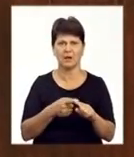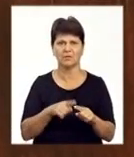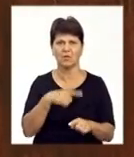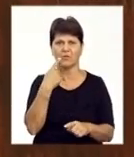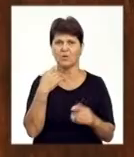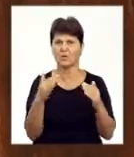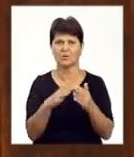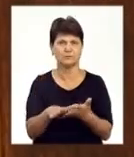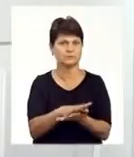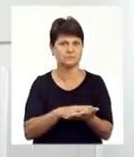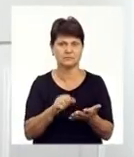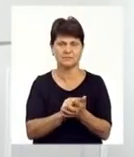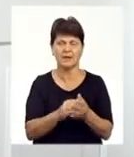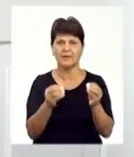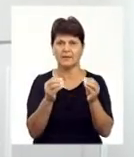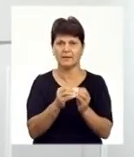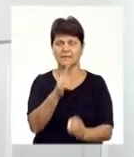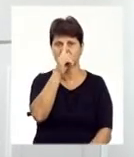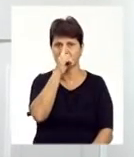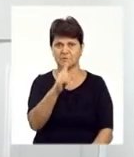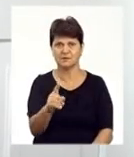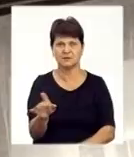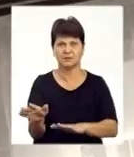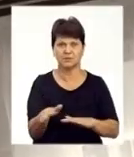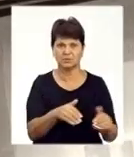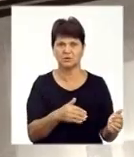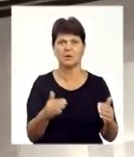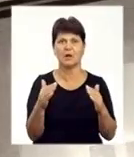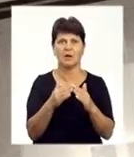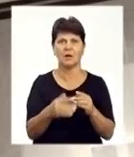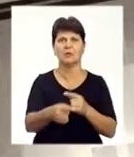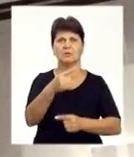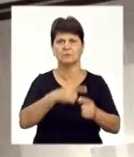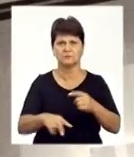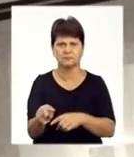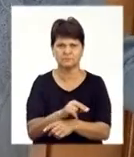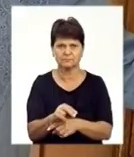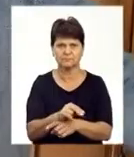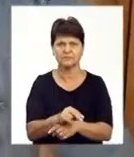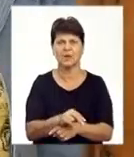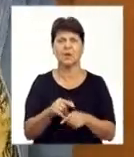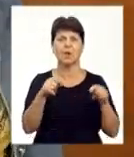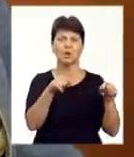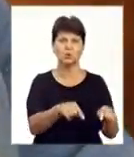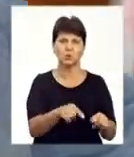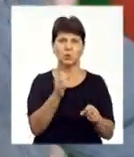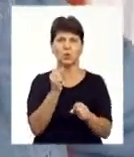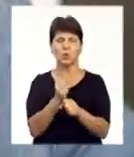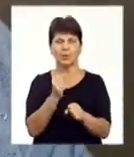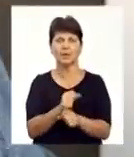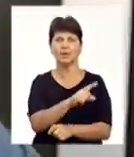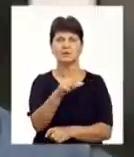Каже, минуло більш ніж 10 місяців, а хату й досі відбудовують. Тут ми за гроші робили, а тут робили нам,